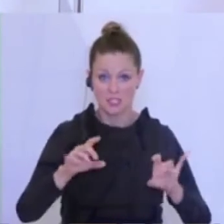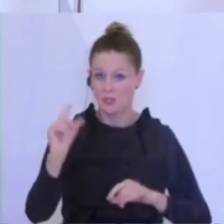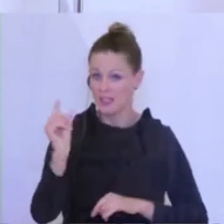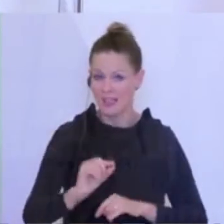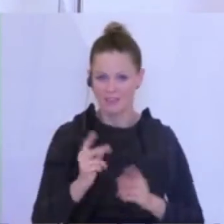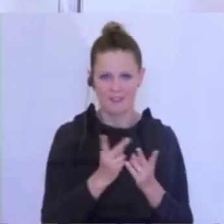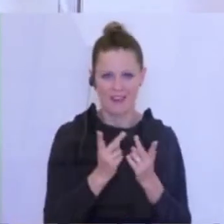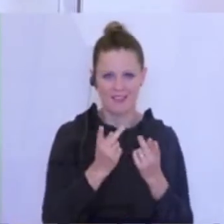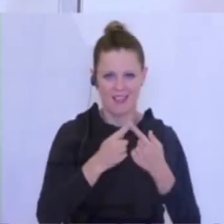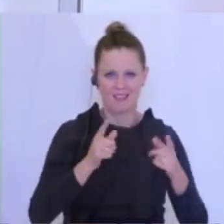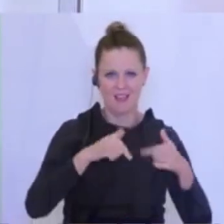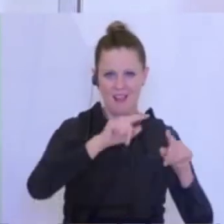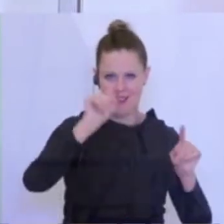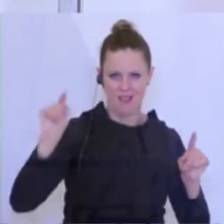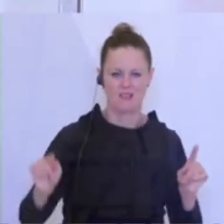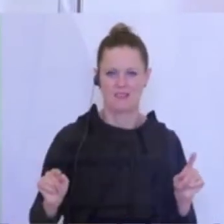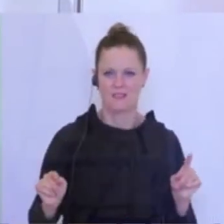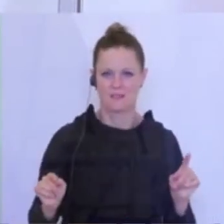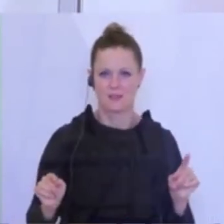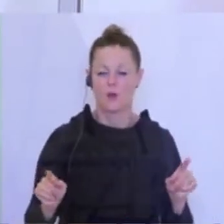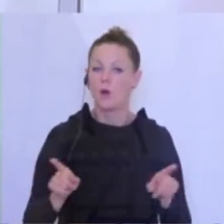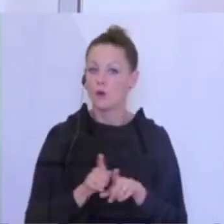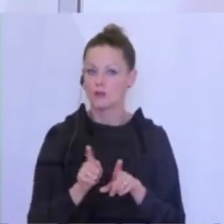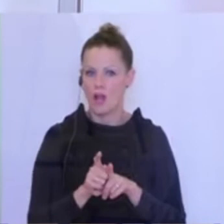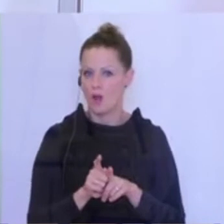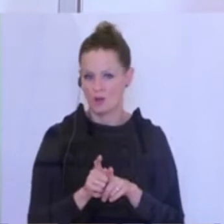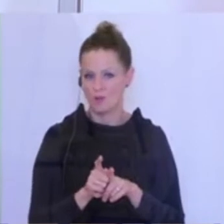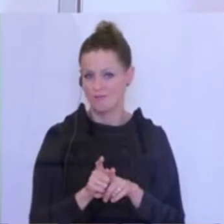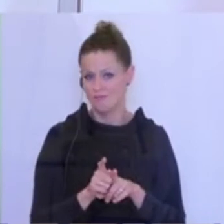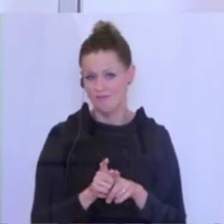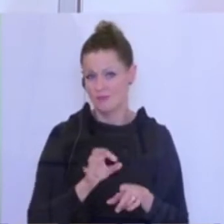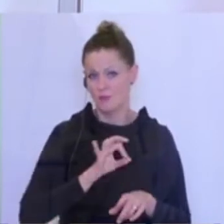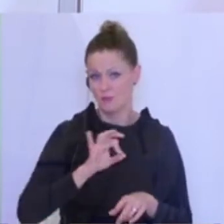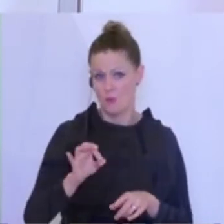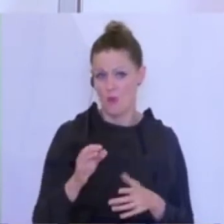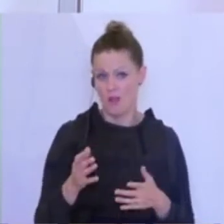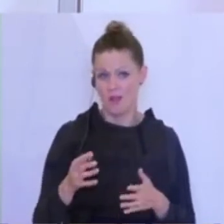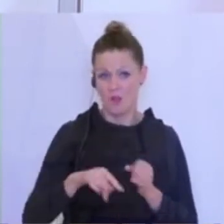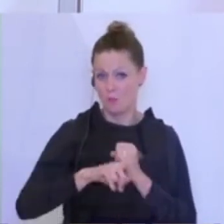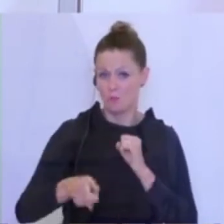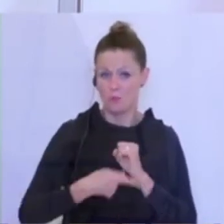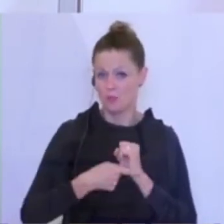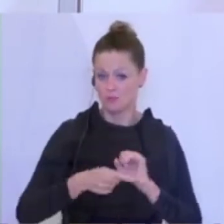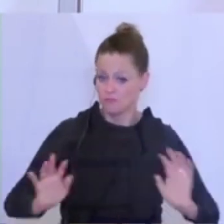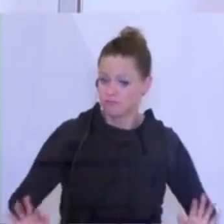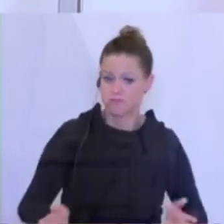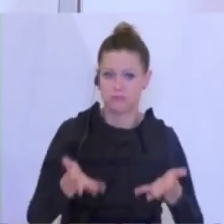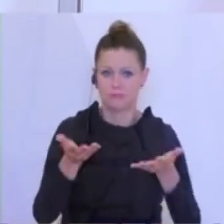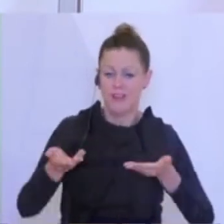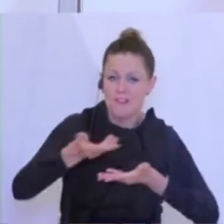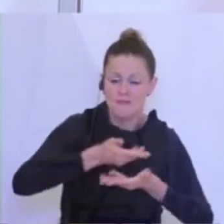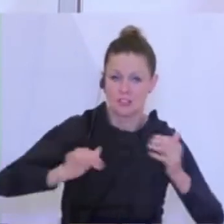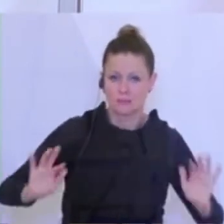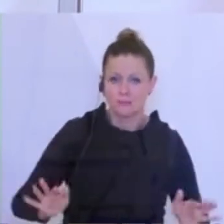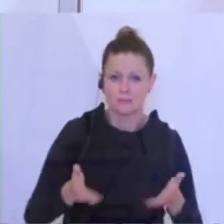Ländern. Und zum Zweiten natürlich, weil es ein Turbo für unser Budget ist, für unsere Wirtschaft,